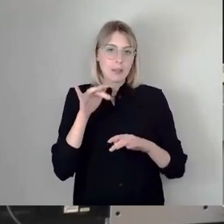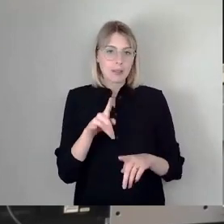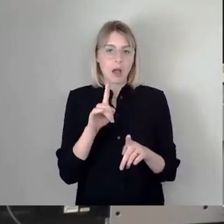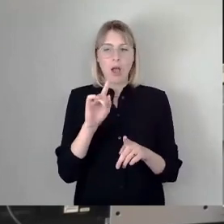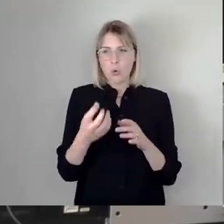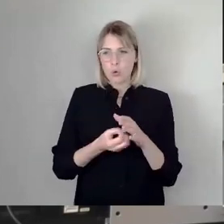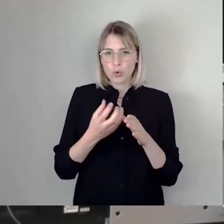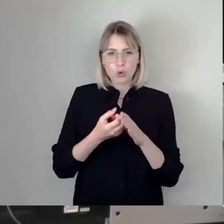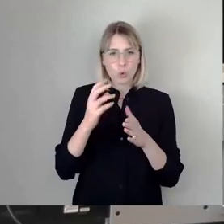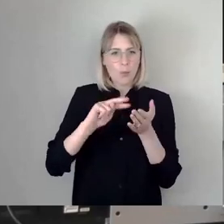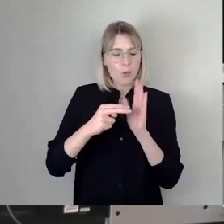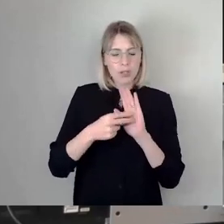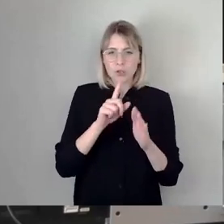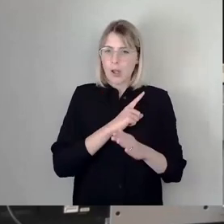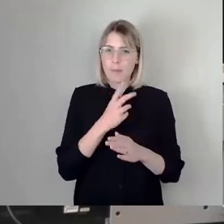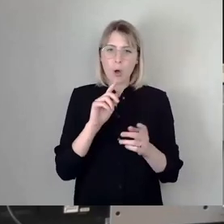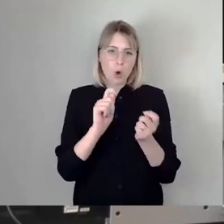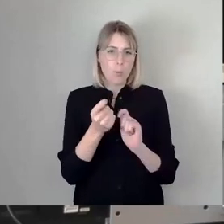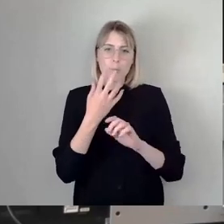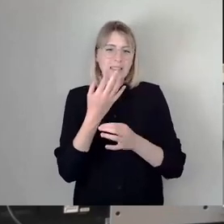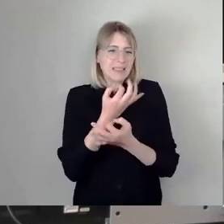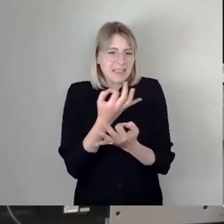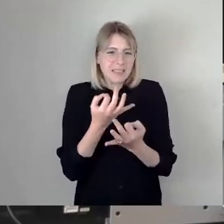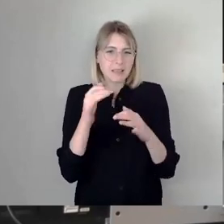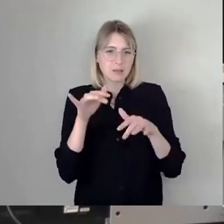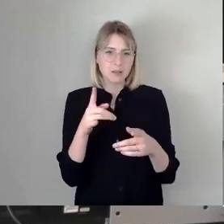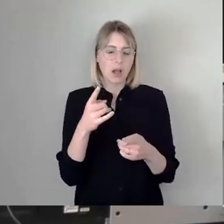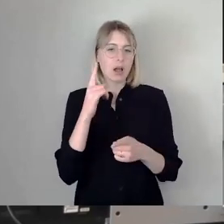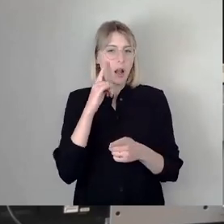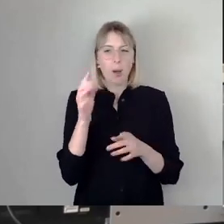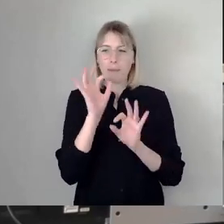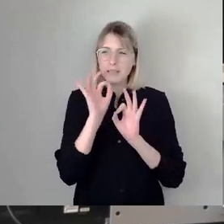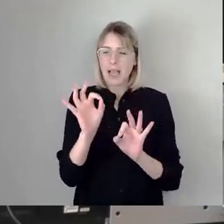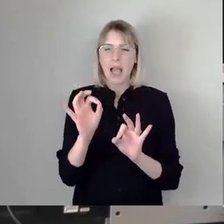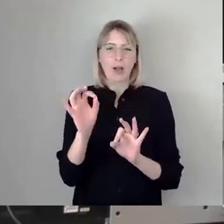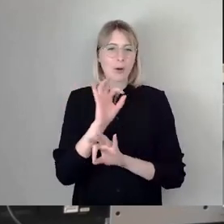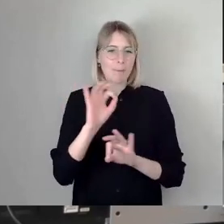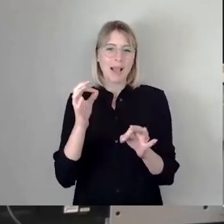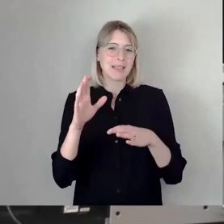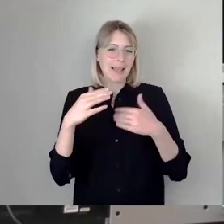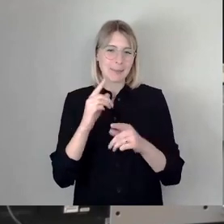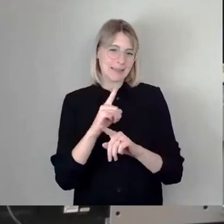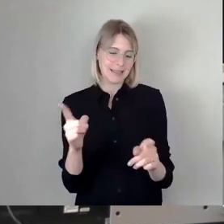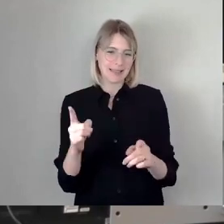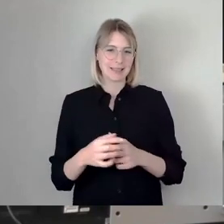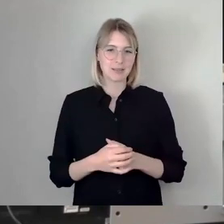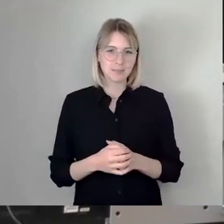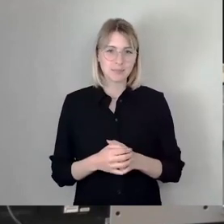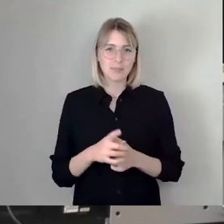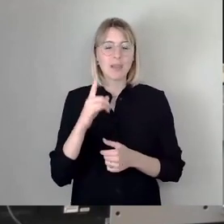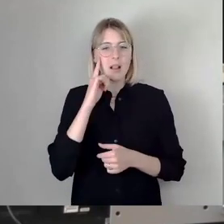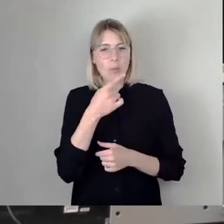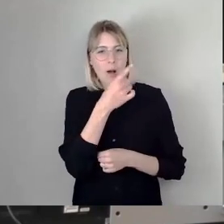nichts zu ändern. Ich wüsste nicht, was ich mir dort besseres wünschen sollte. Und ich glaube, wenn man die Dresdnerinnen und